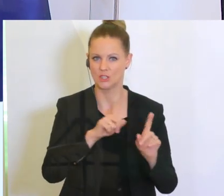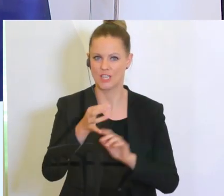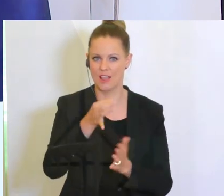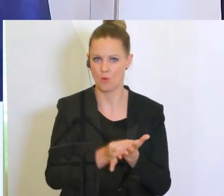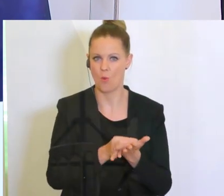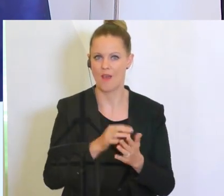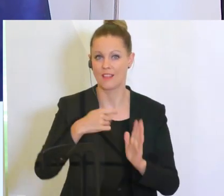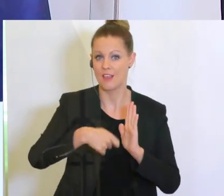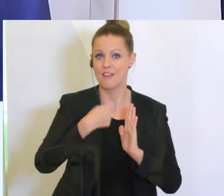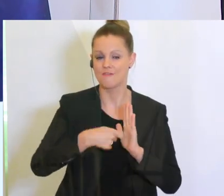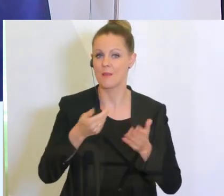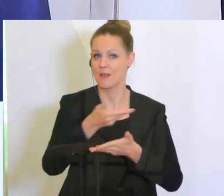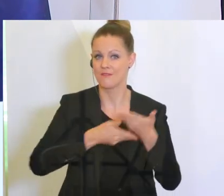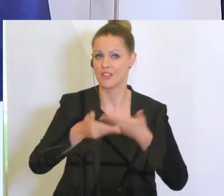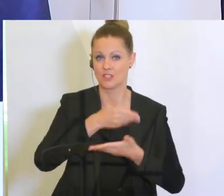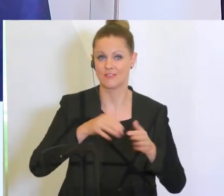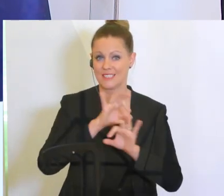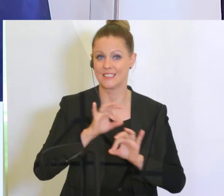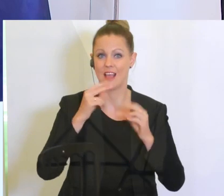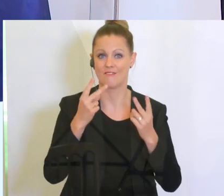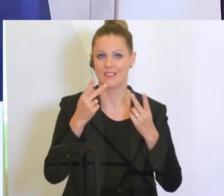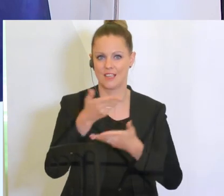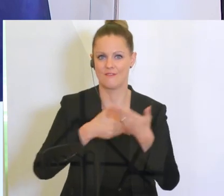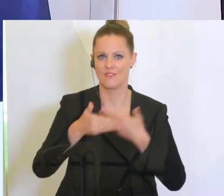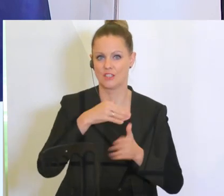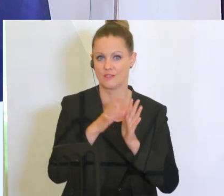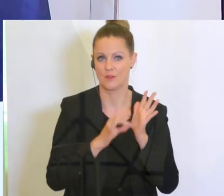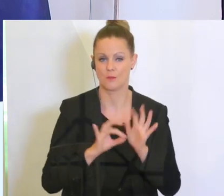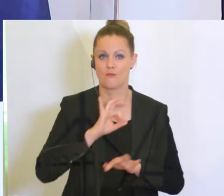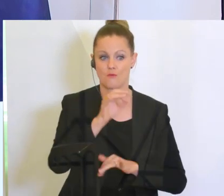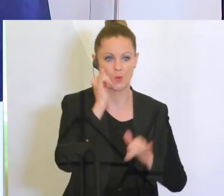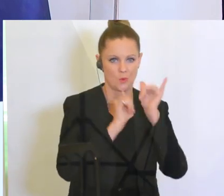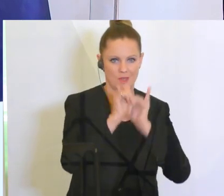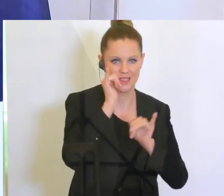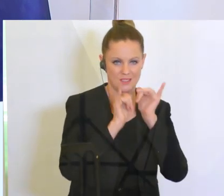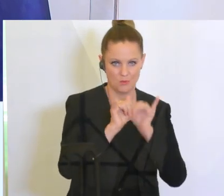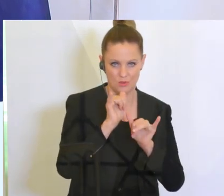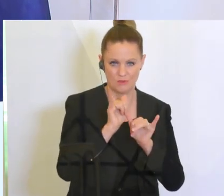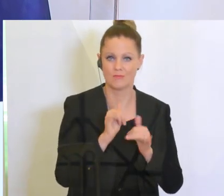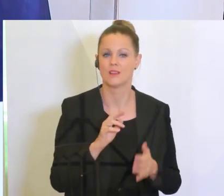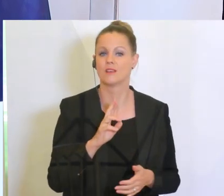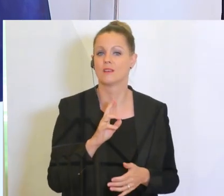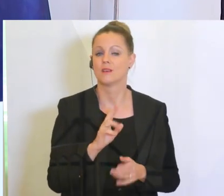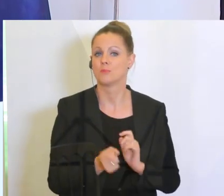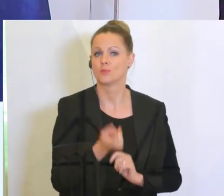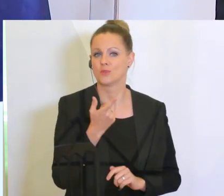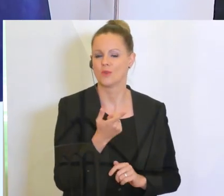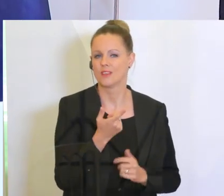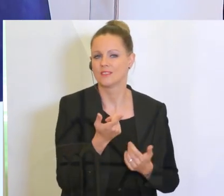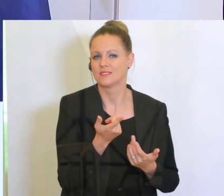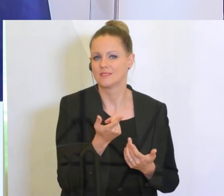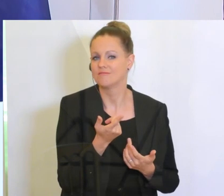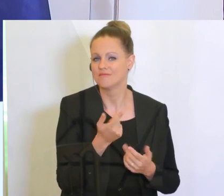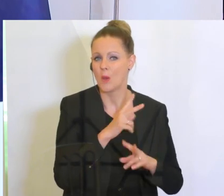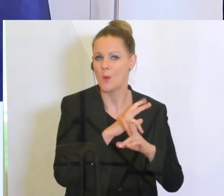Filmwirtschaft ein sehr wichtiger Wirtschaftsfaktor. Sowohl für den Tourismus, immerhin wird Österreich vor einem